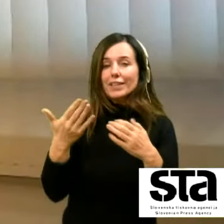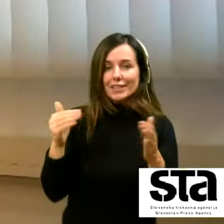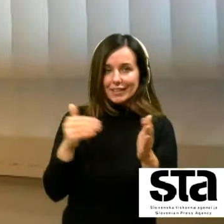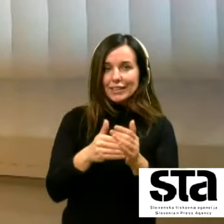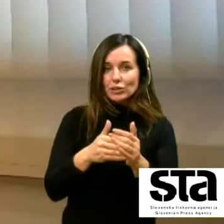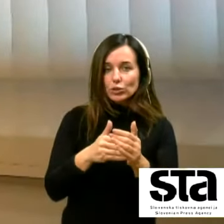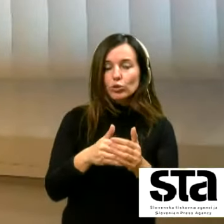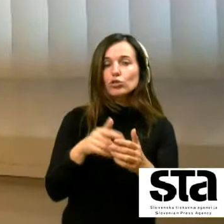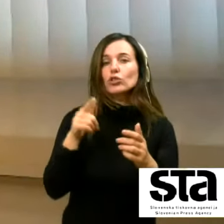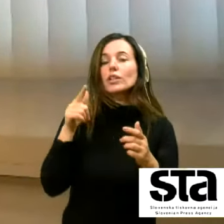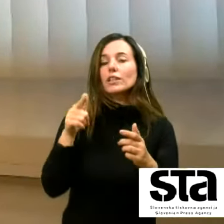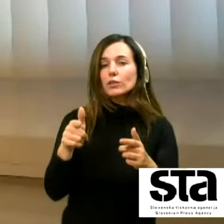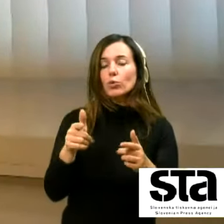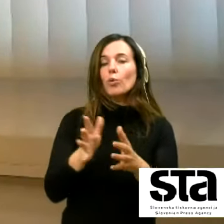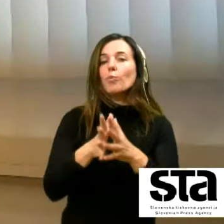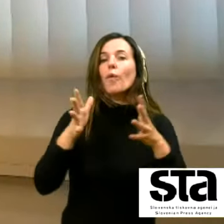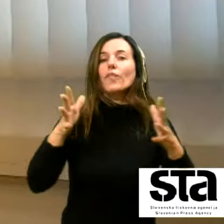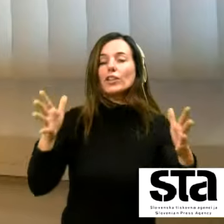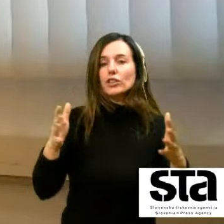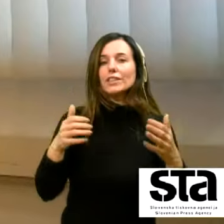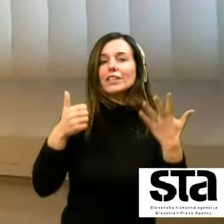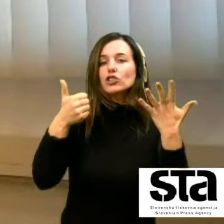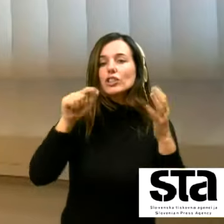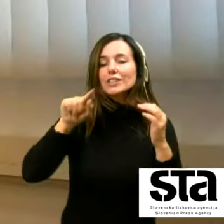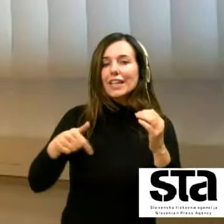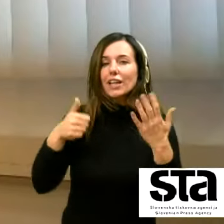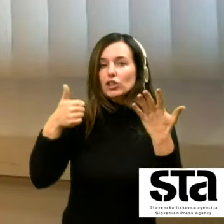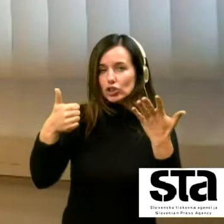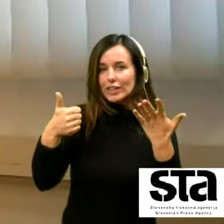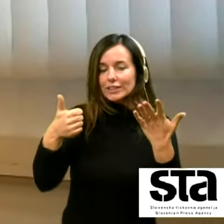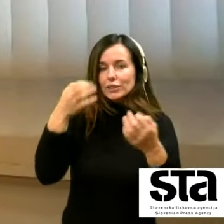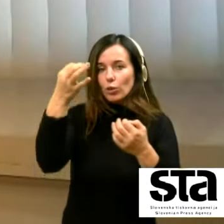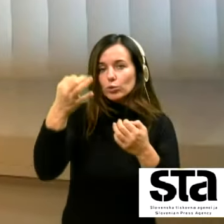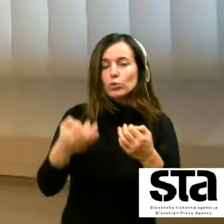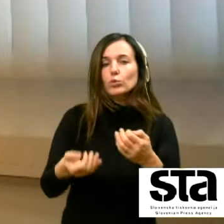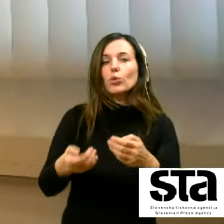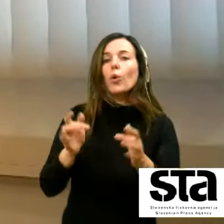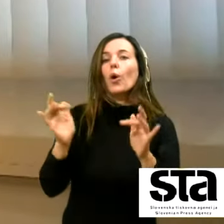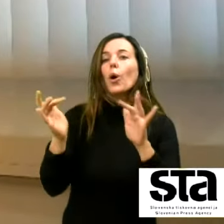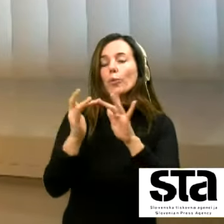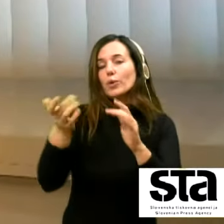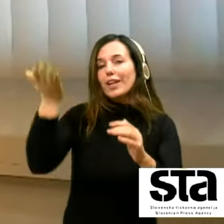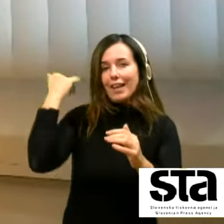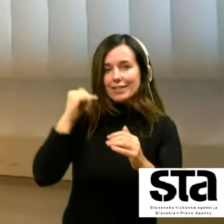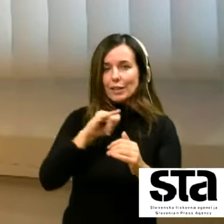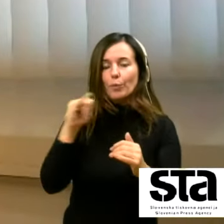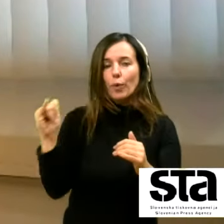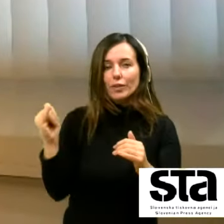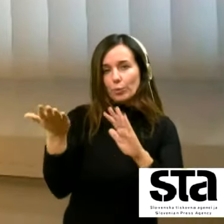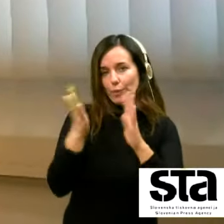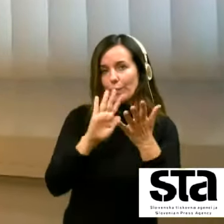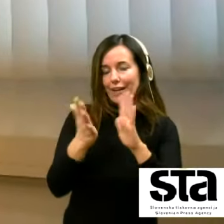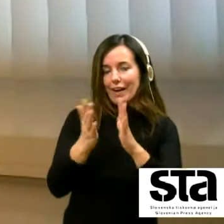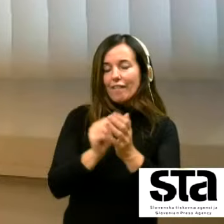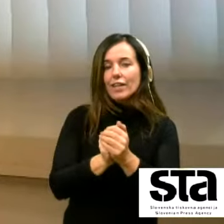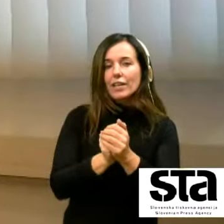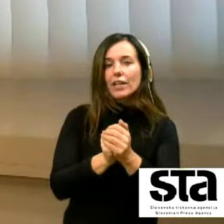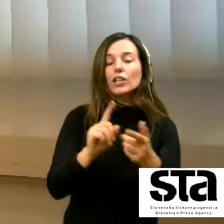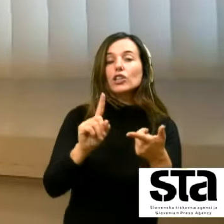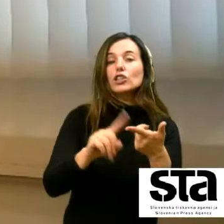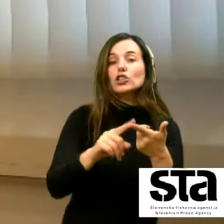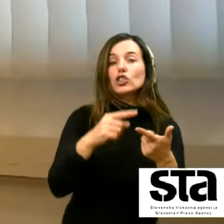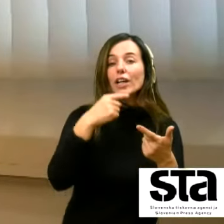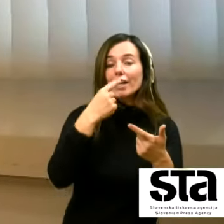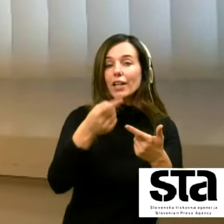to je tako večje mese 6,6 stotno naprav mladstremu letu potem še